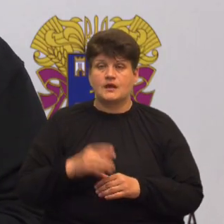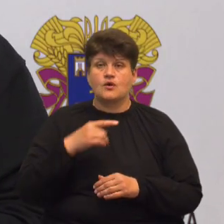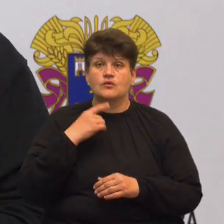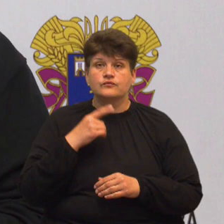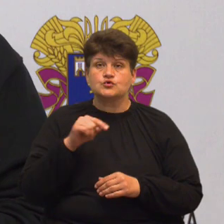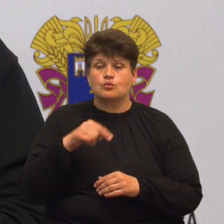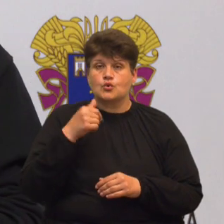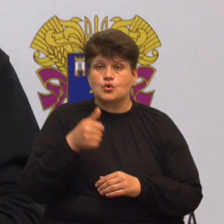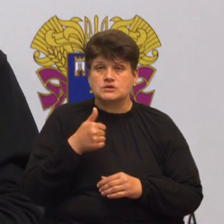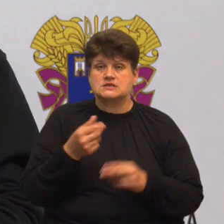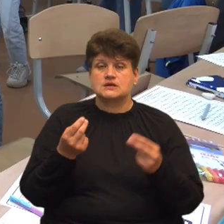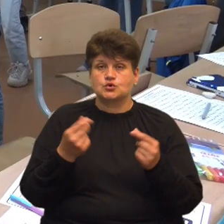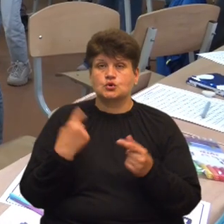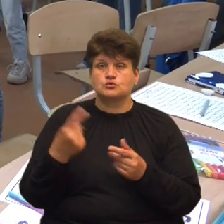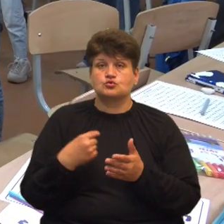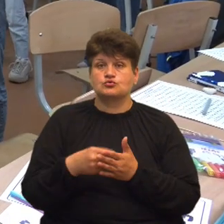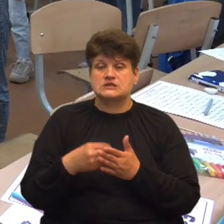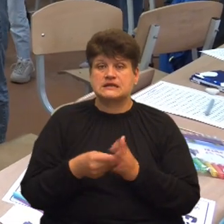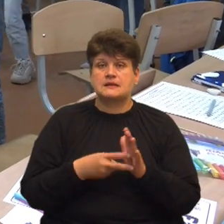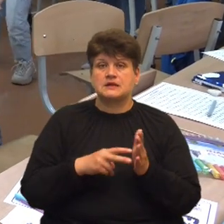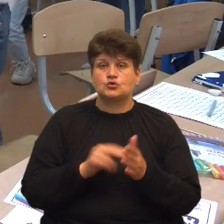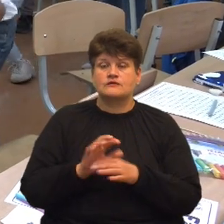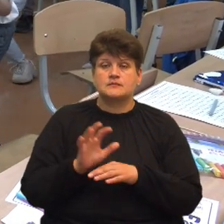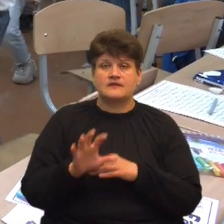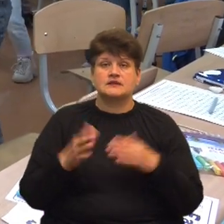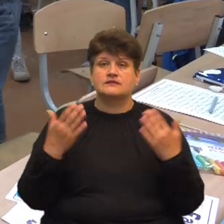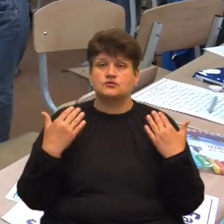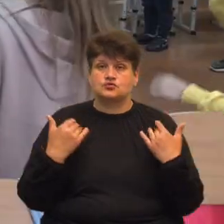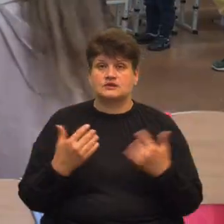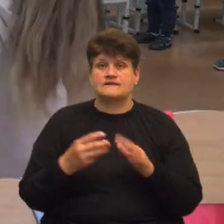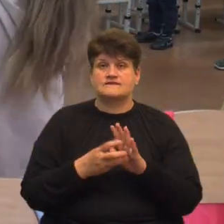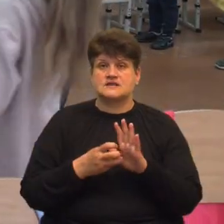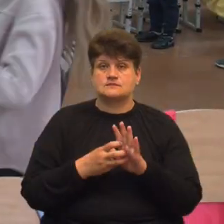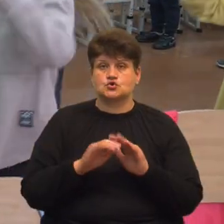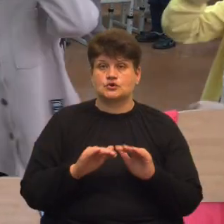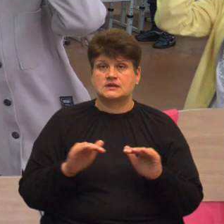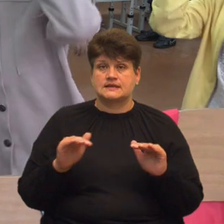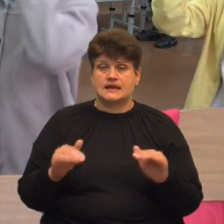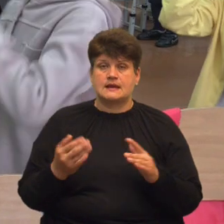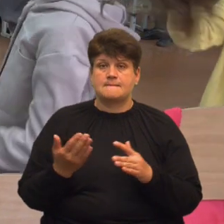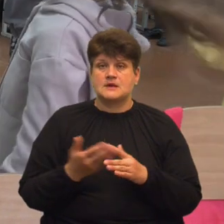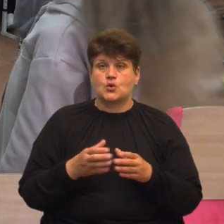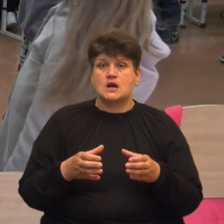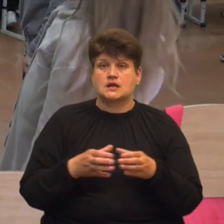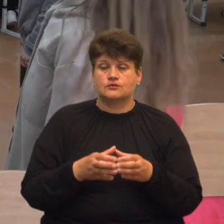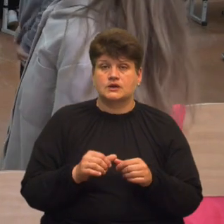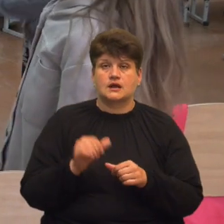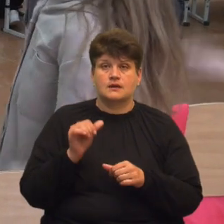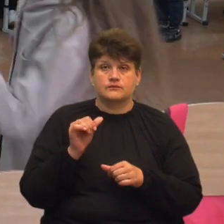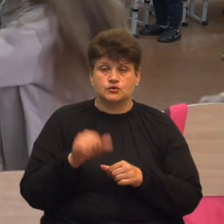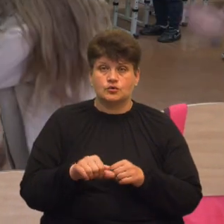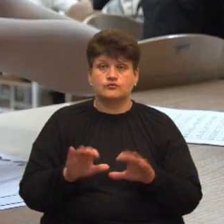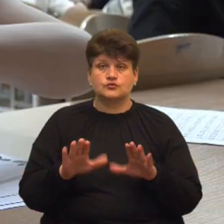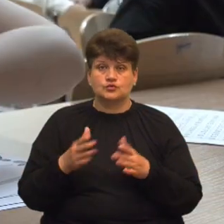року за кошти обласного бюджету планують відправити на відпочинок понад 800 дітей пільгових категорій. Крім того, у разі